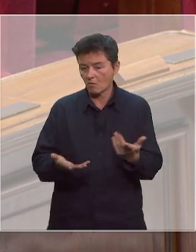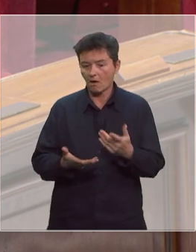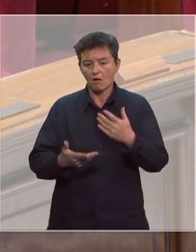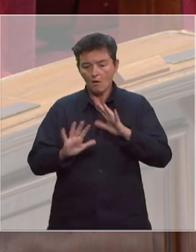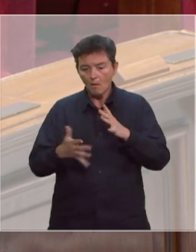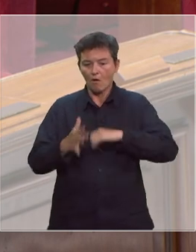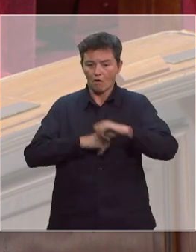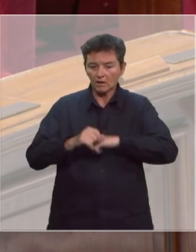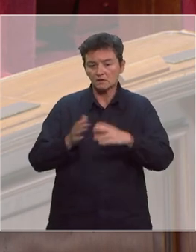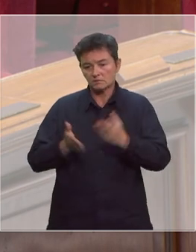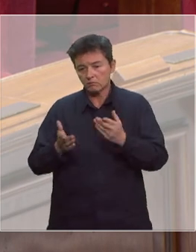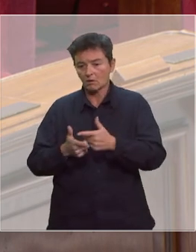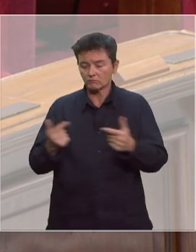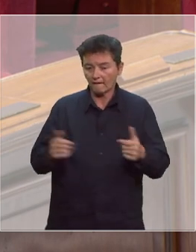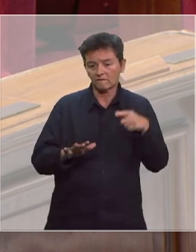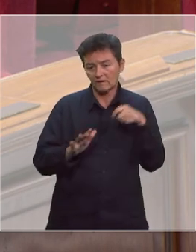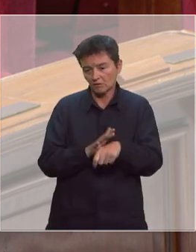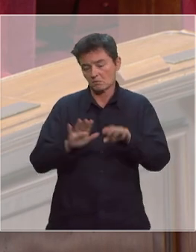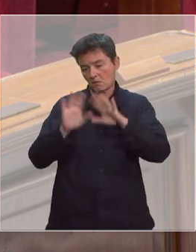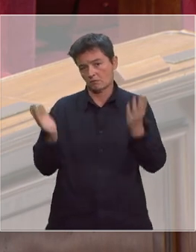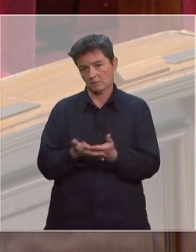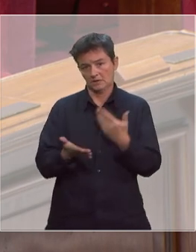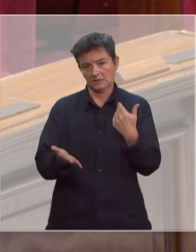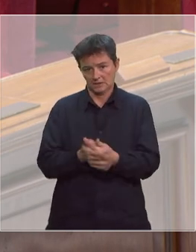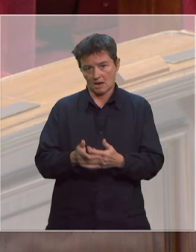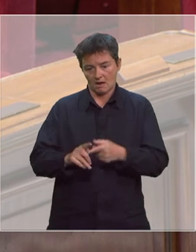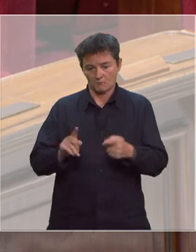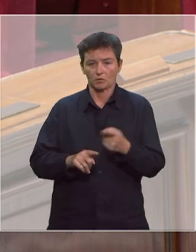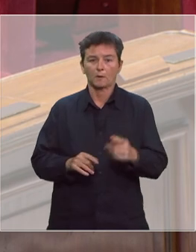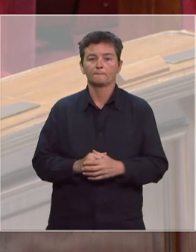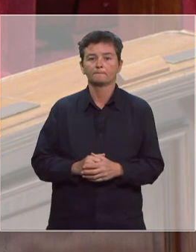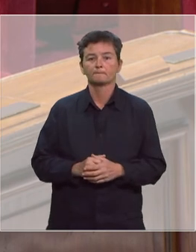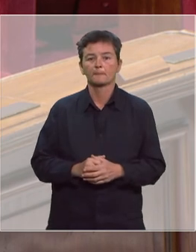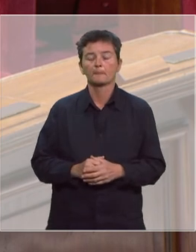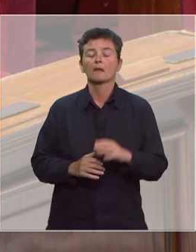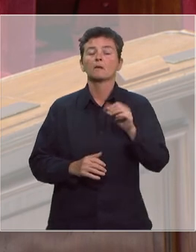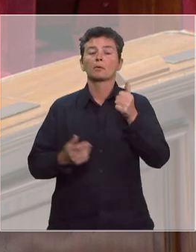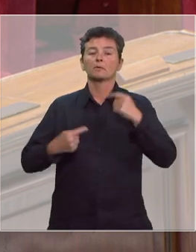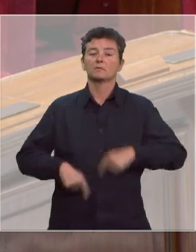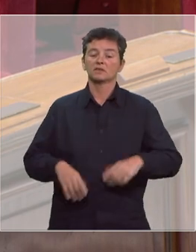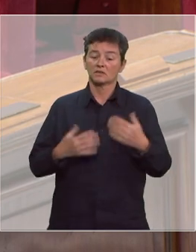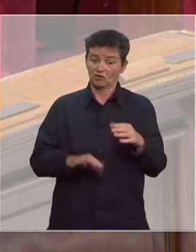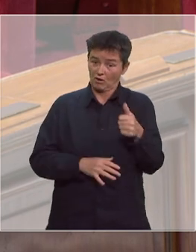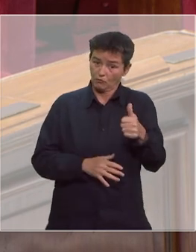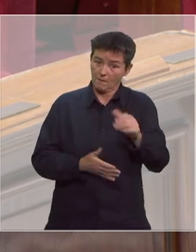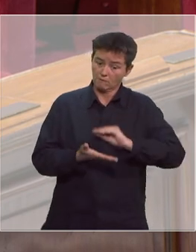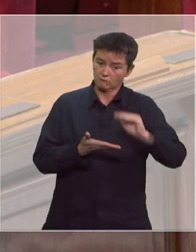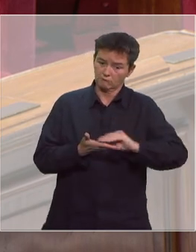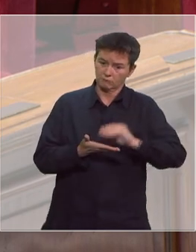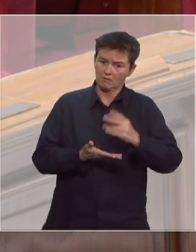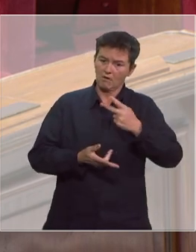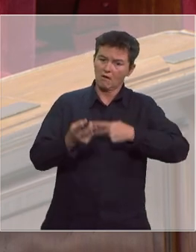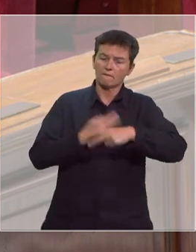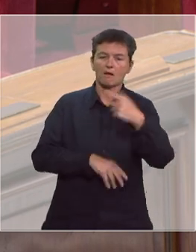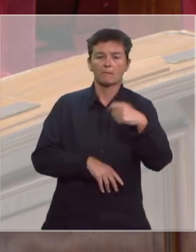hospitalier, sur les plans d'organisation, de financement, toutes ces questions fondamentales ainsi que sur les carrières. Le Premier ministre a écrit lui-même au président